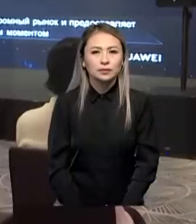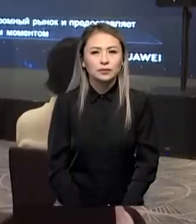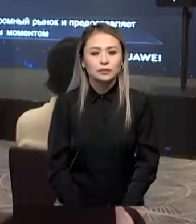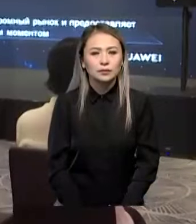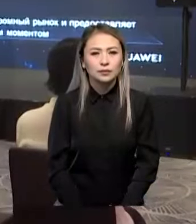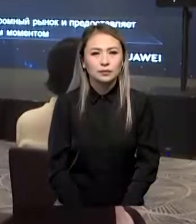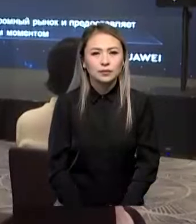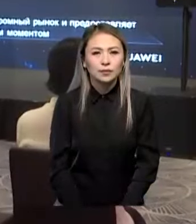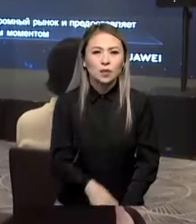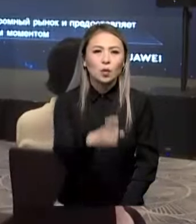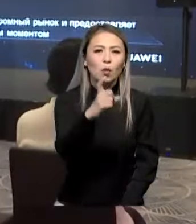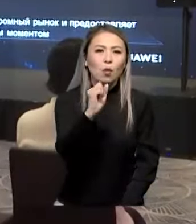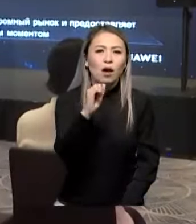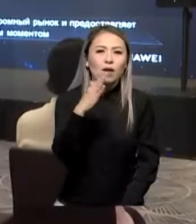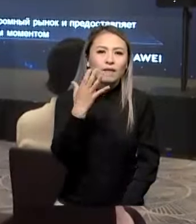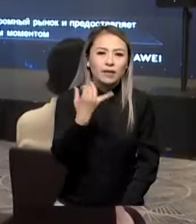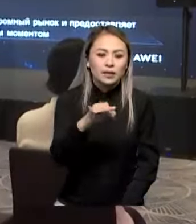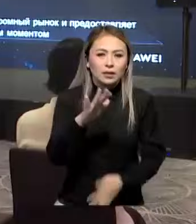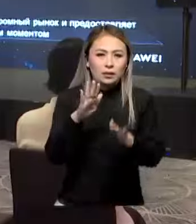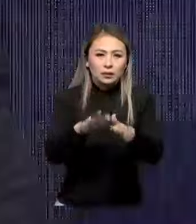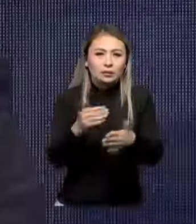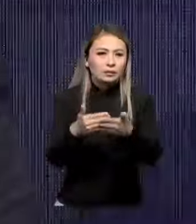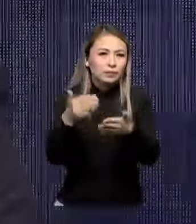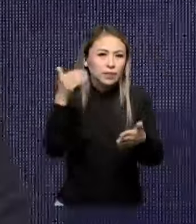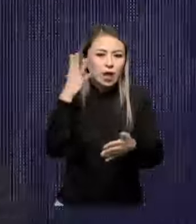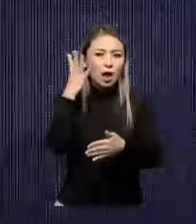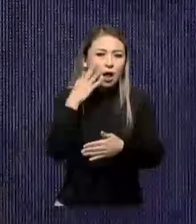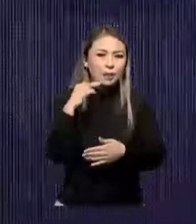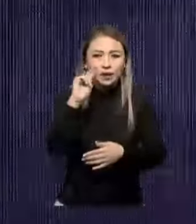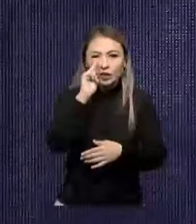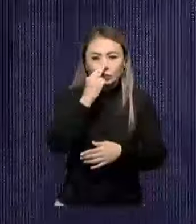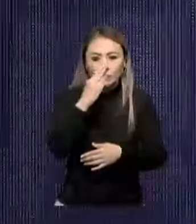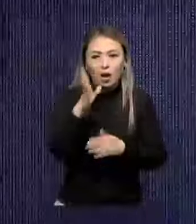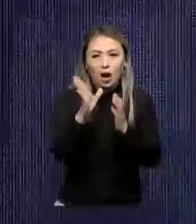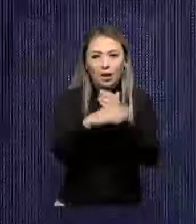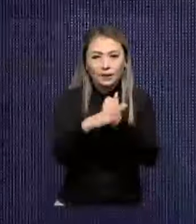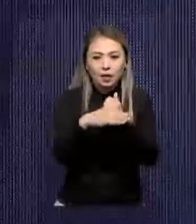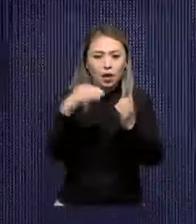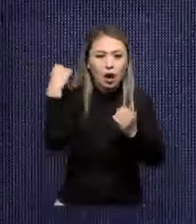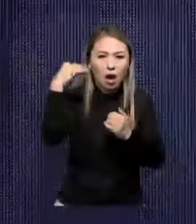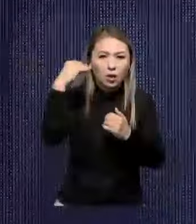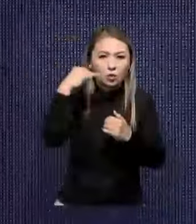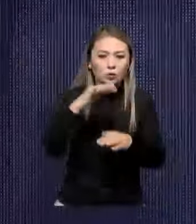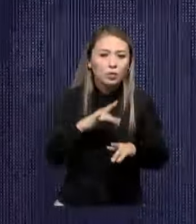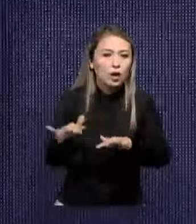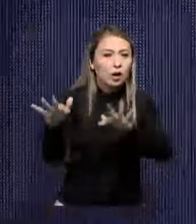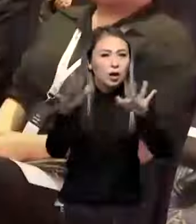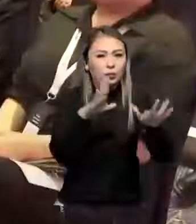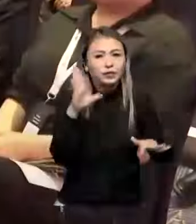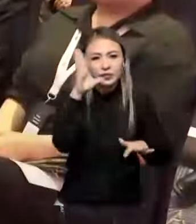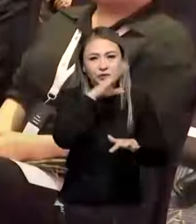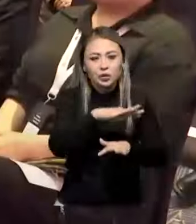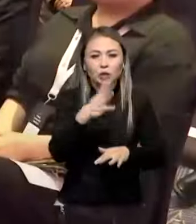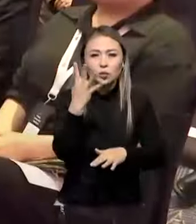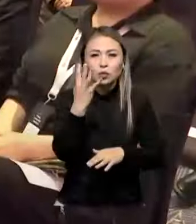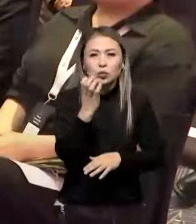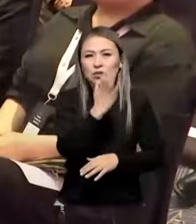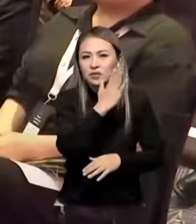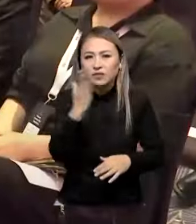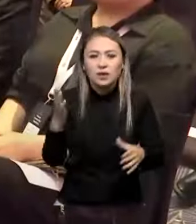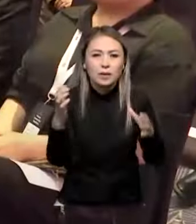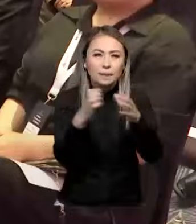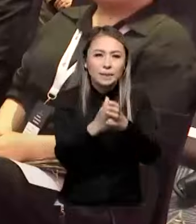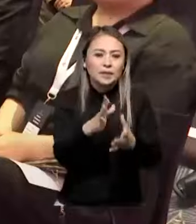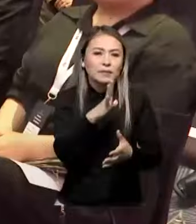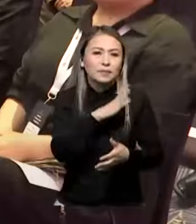Huawei компаниясының өкілдері Бғандин Алматы, Шымкент, Атрау және Ақтубе қалаларына арала бүлгерді. Онда төрші ден астам серіктест